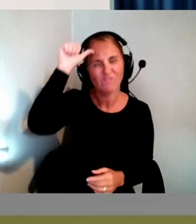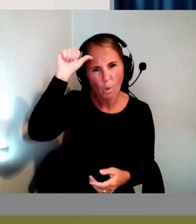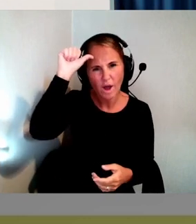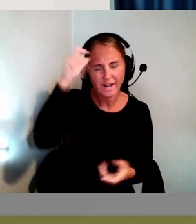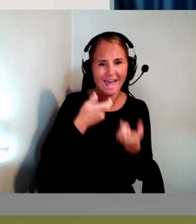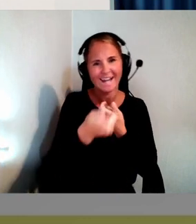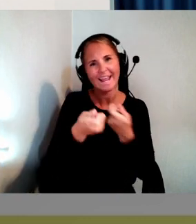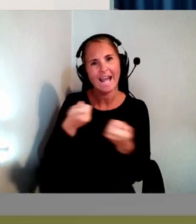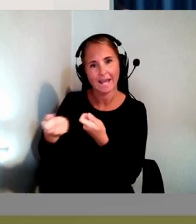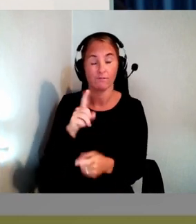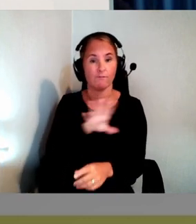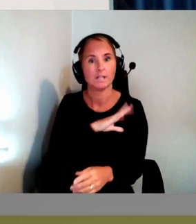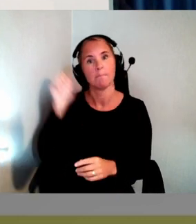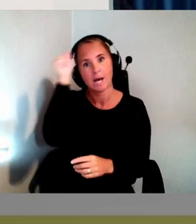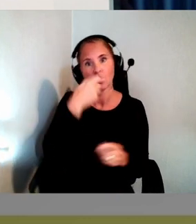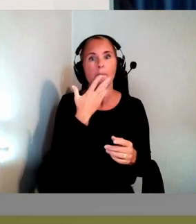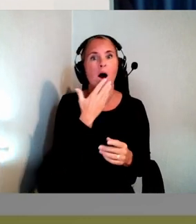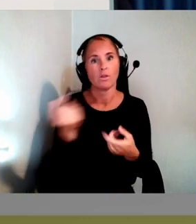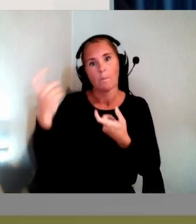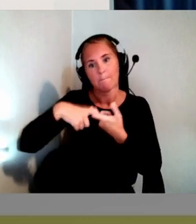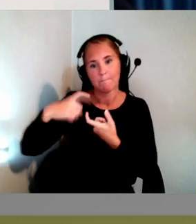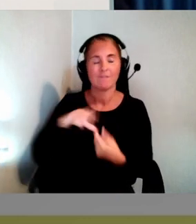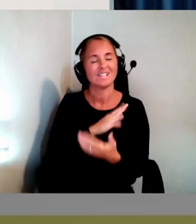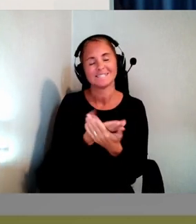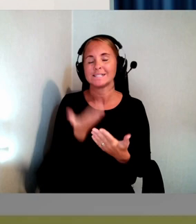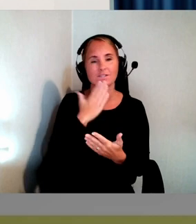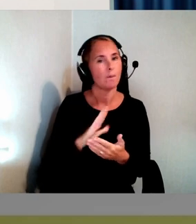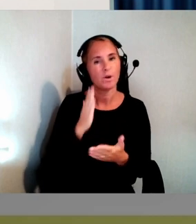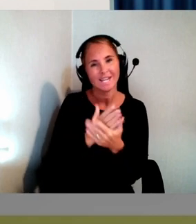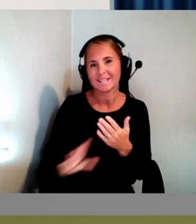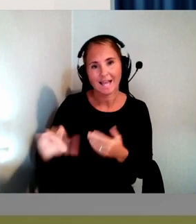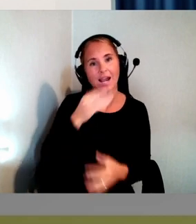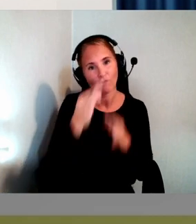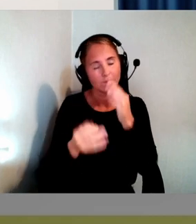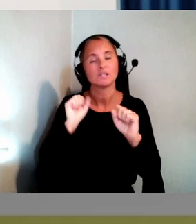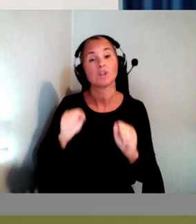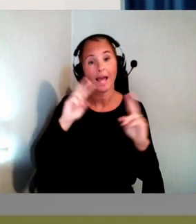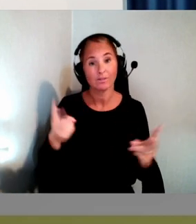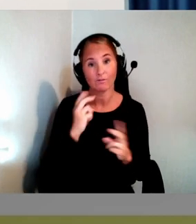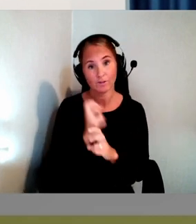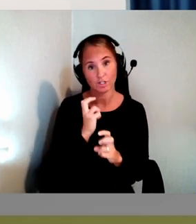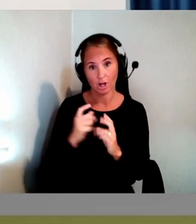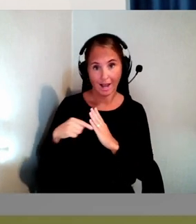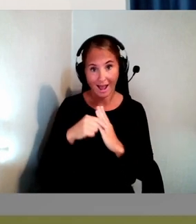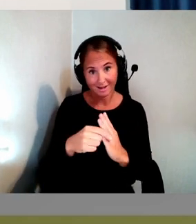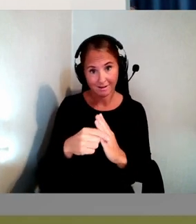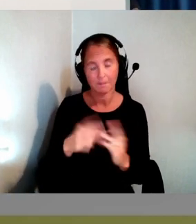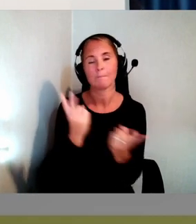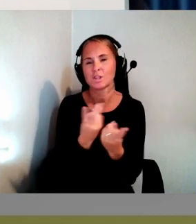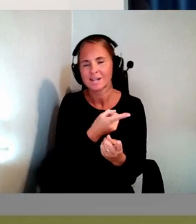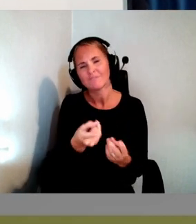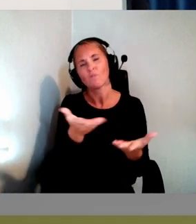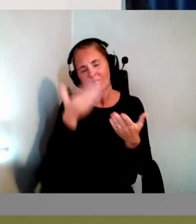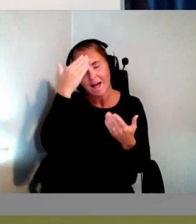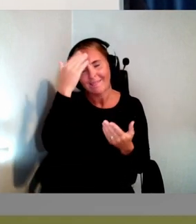att prata om och det finns inte svar på riktigt alla frågor. Men jag ska försöka guida så ni får en första aning i alla fall.